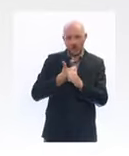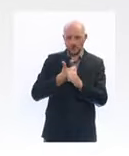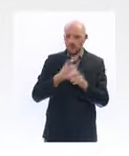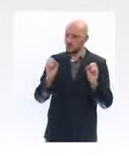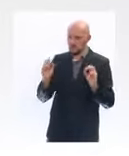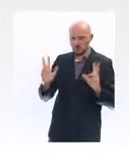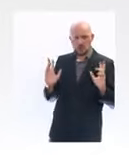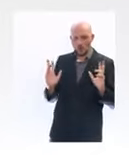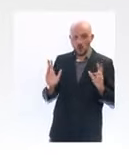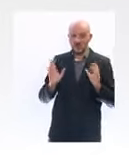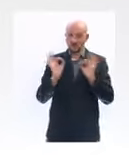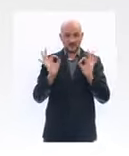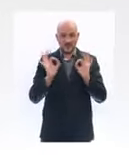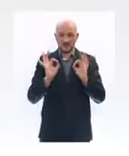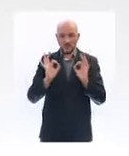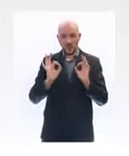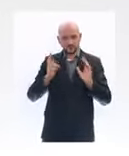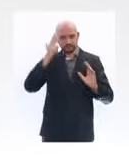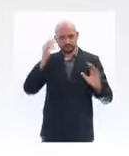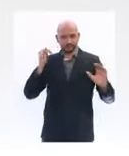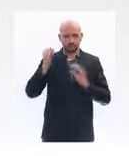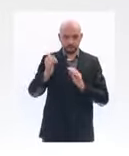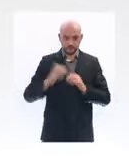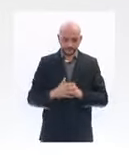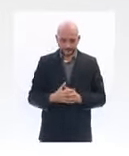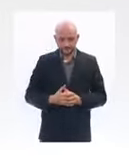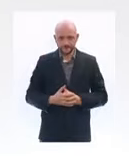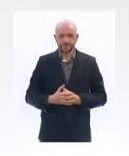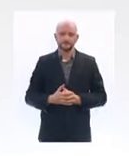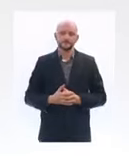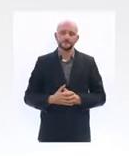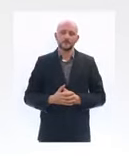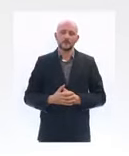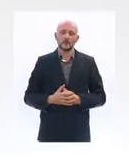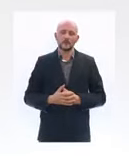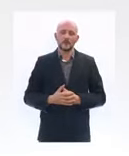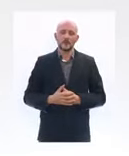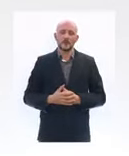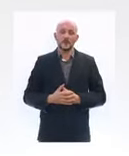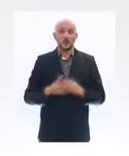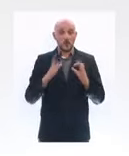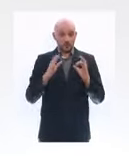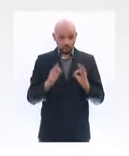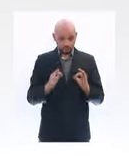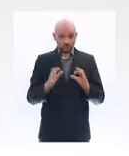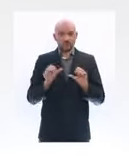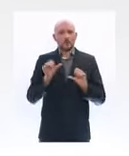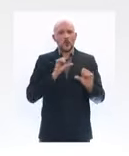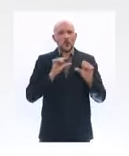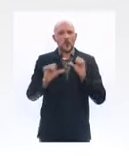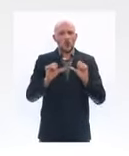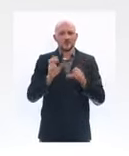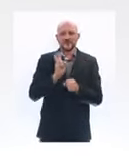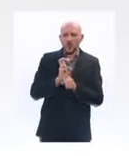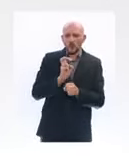voulons pas que les entreprises soient gênées dans le rebond qui est nécessaire. Nous ajoutons à ces nouvelles modalités de prêt garanti par l